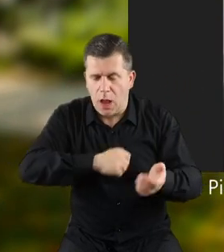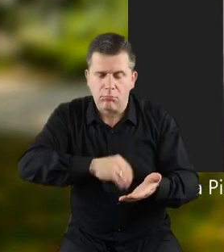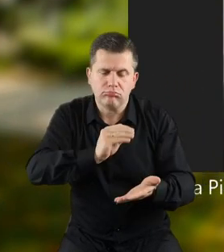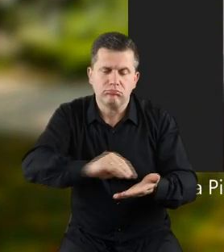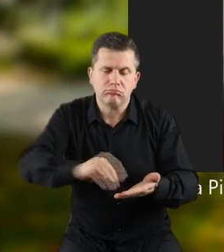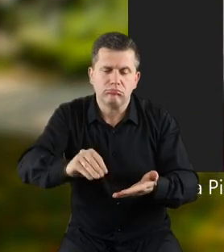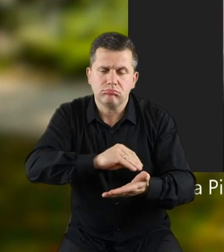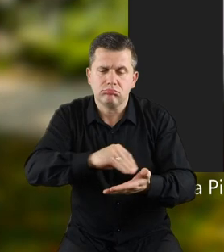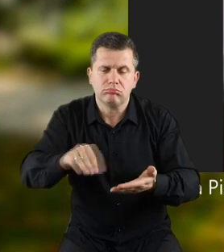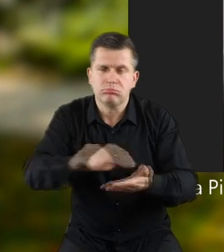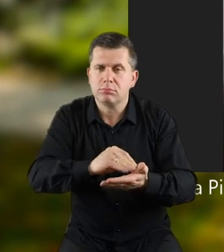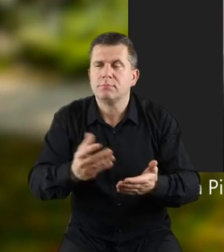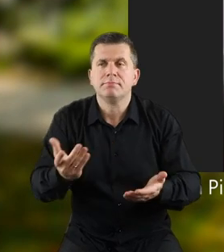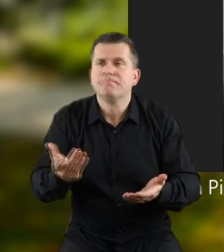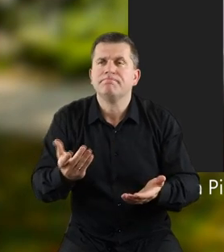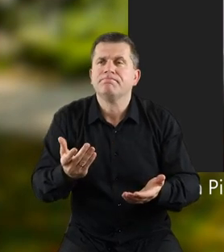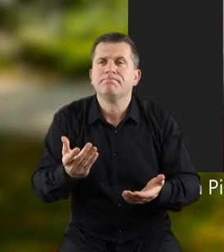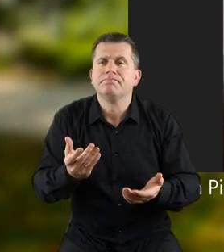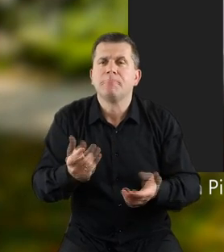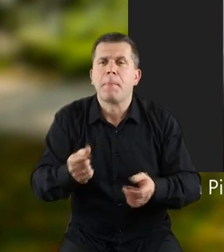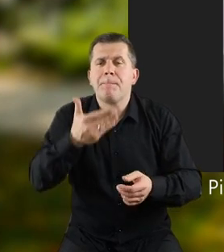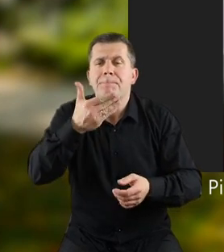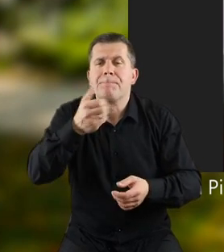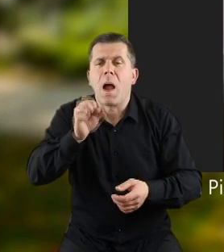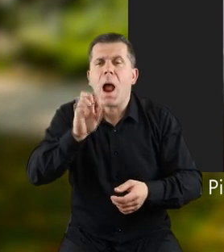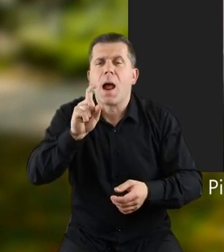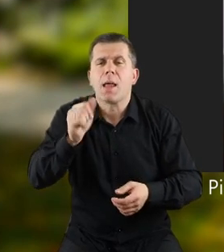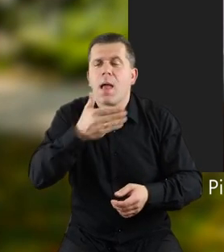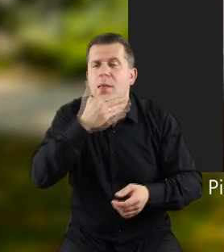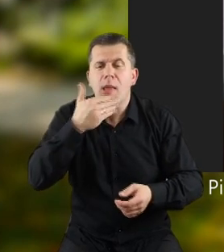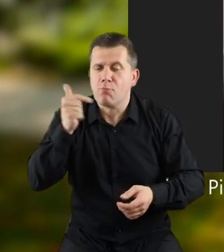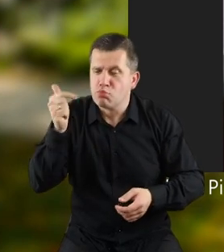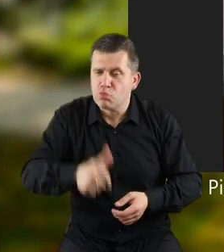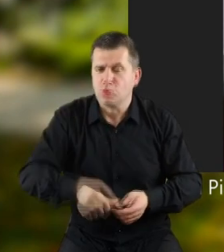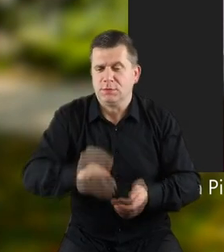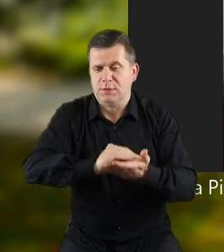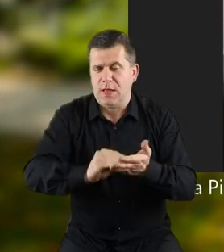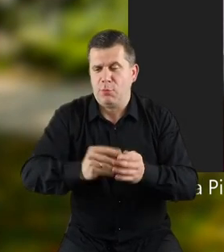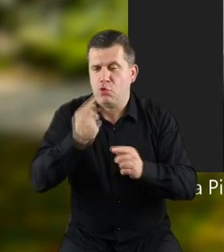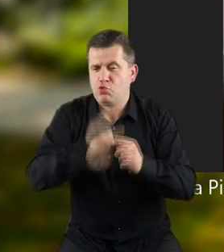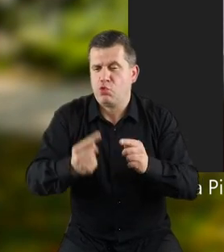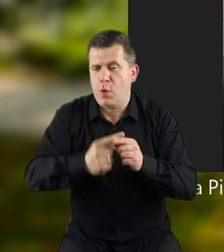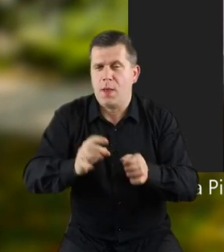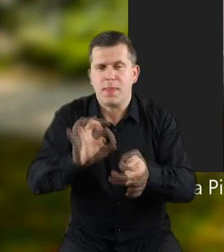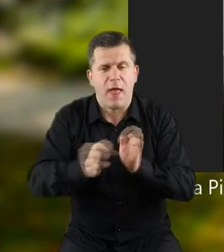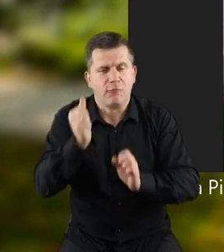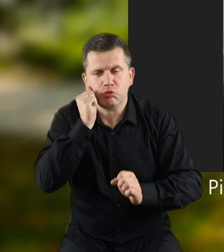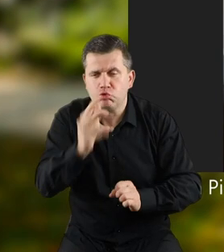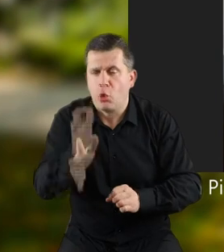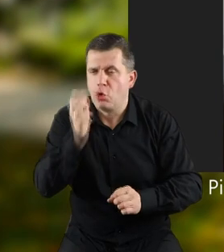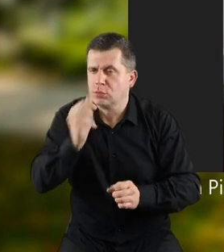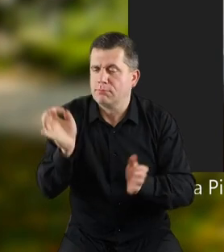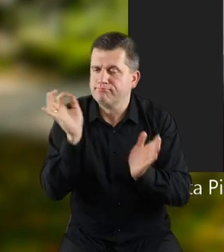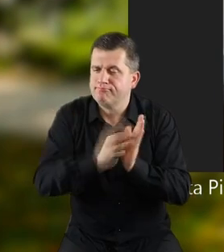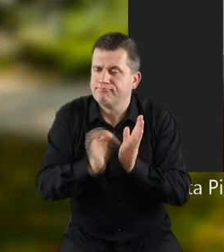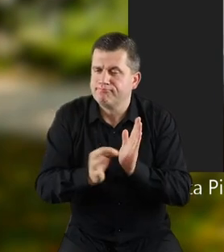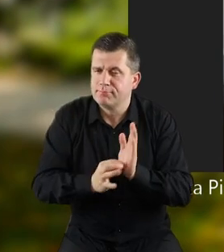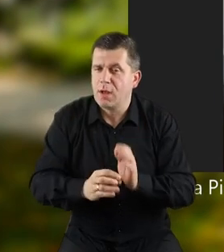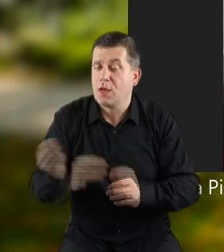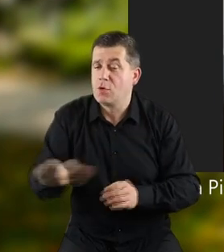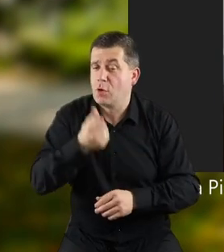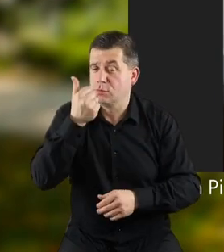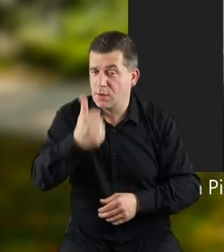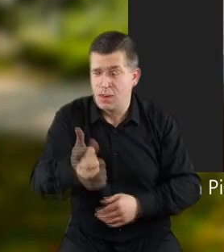samo się zacznie pisać. Nie, niestety niczego takiej magii nie ma. Musimy napisać chociaż troszeczkę codziennie. Codziennie.